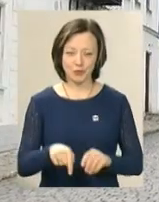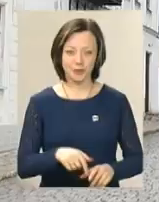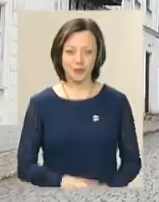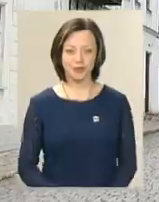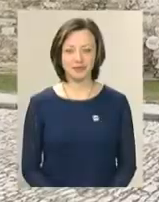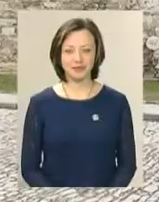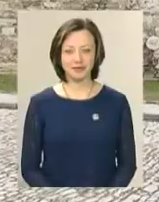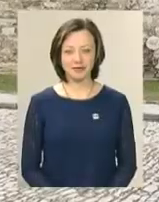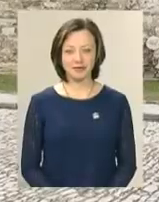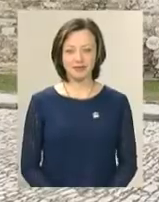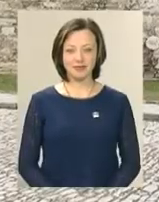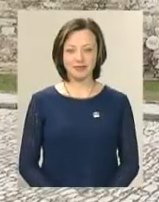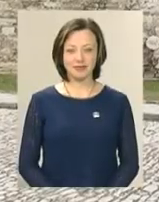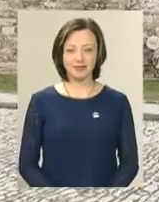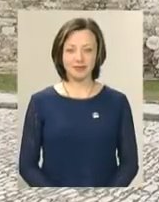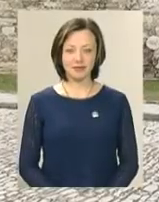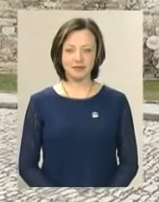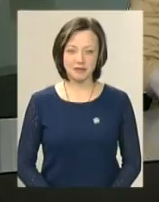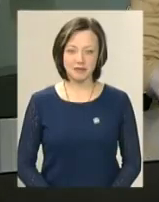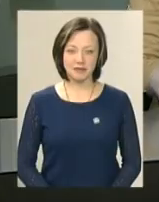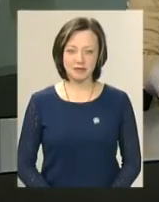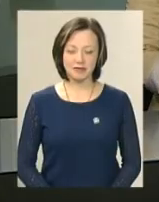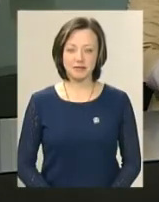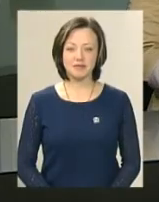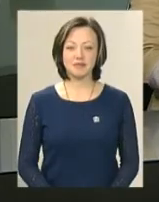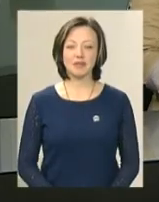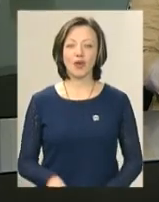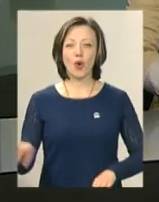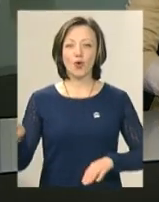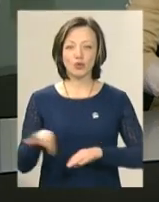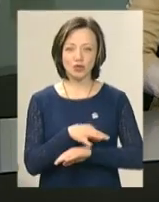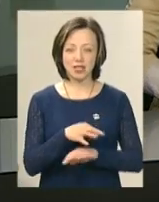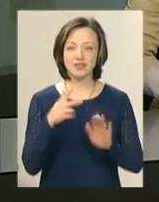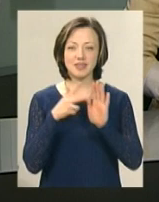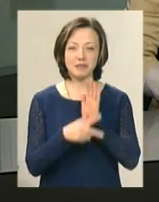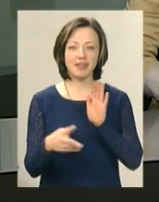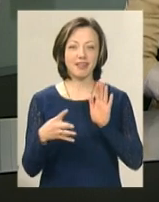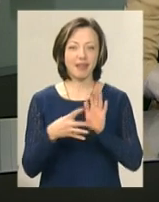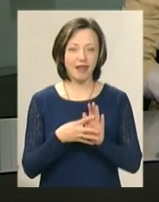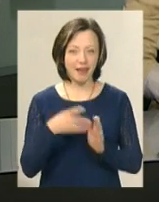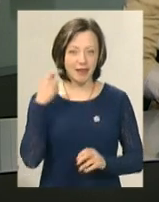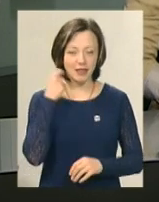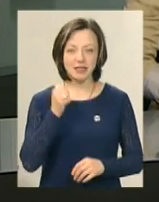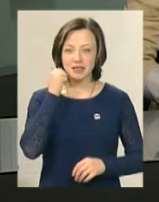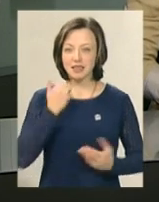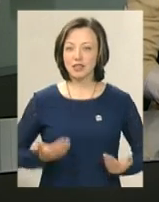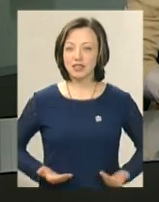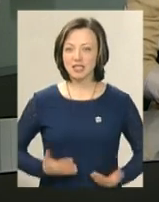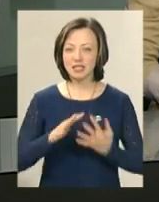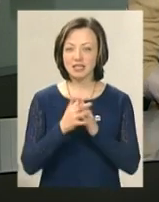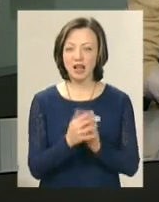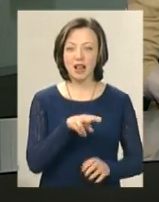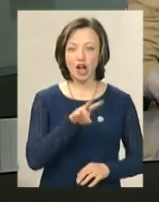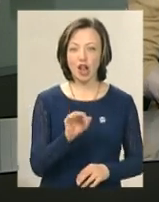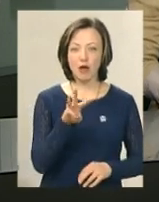Олександр Горішевський, Володимир Саприкін – Новини, Поділля, Центр. Одружитися у 89. Старожил села Климашівка